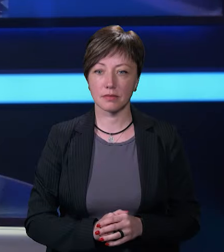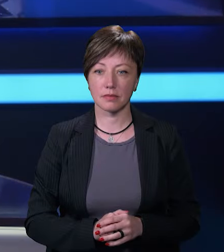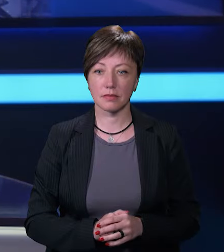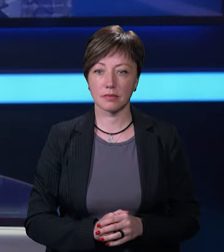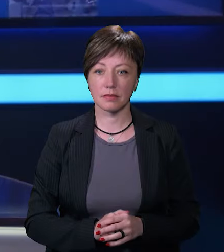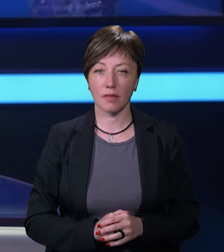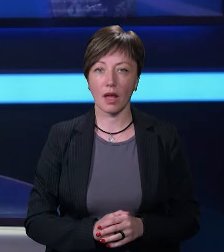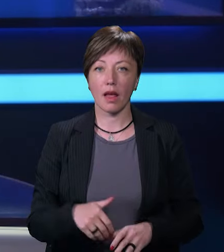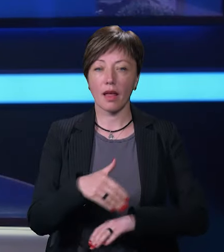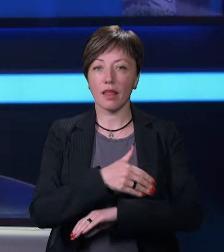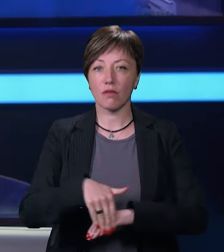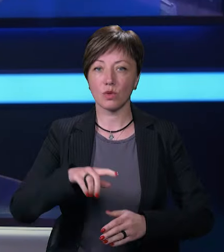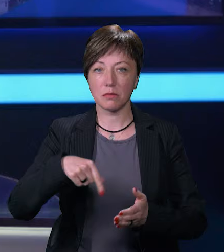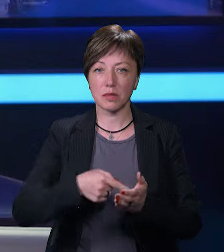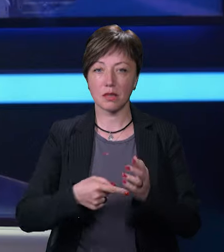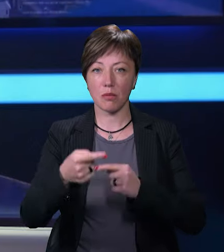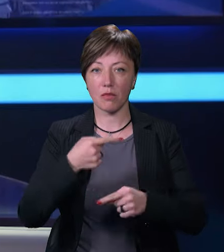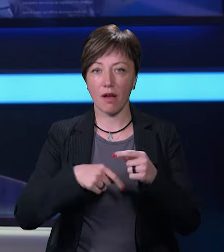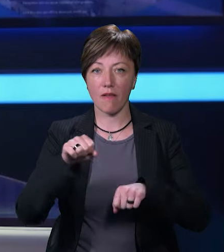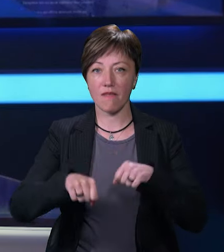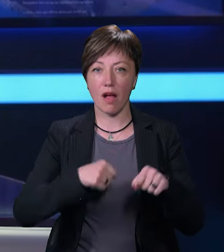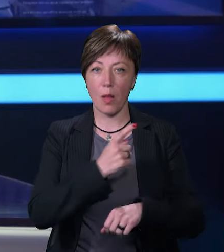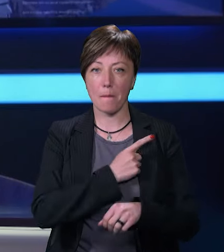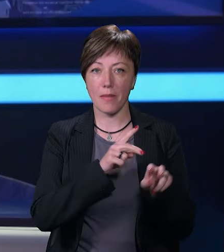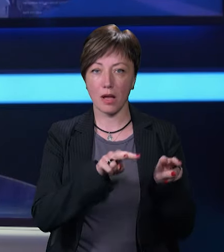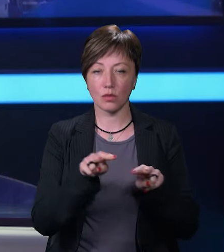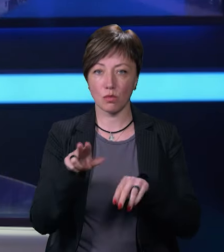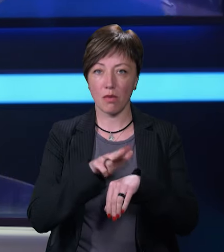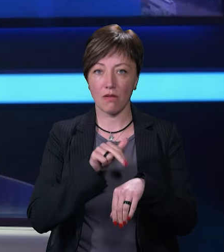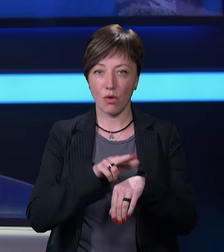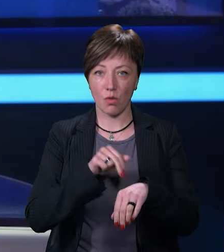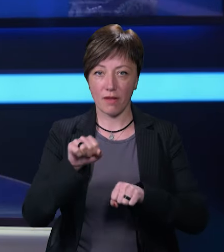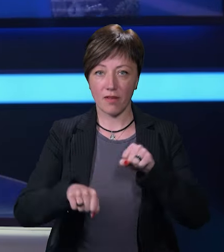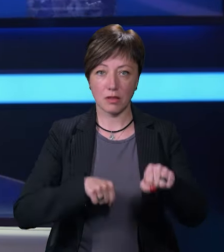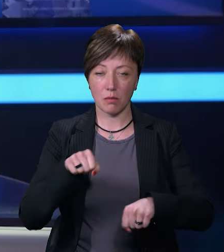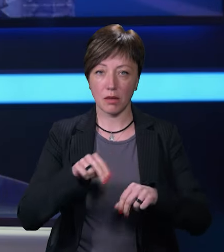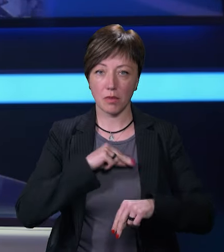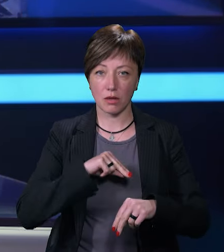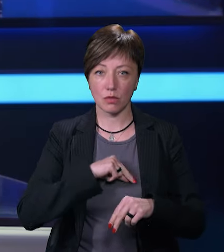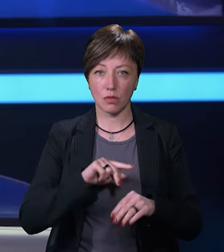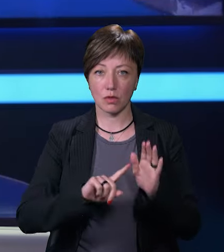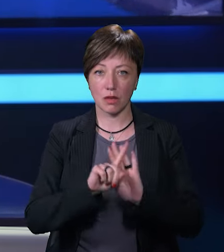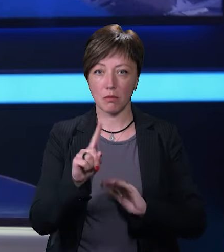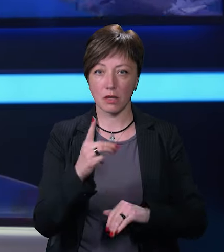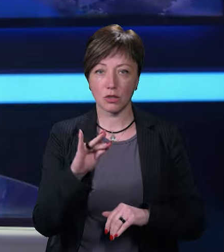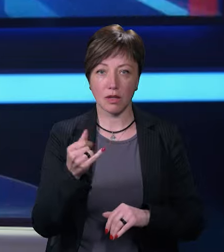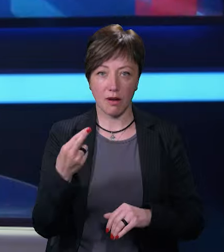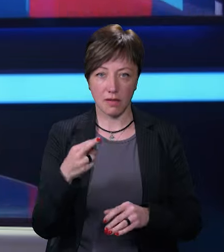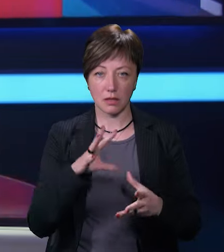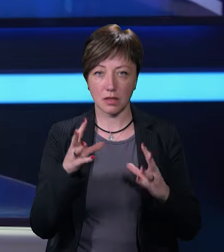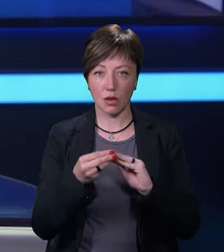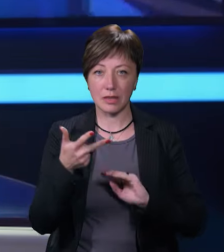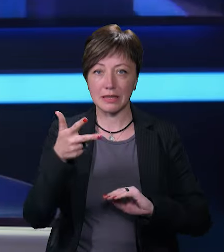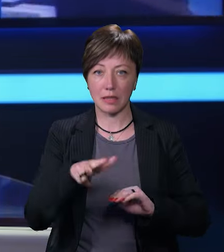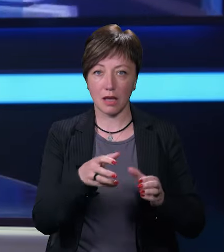На вулиці міста повернувся велопатруль. Правоохоронці на двоколісних працюють з 1 травня. Загалом три